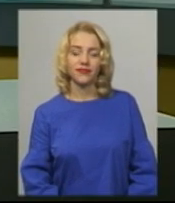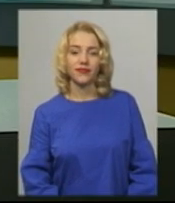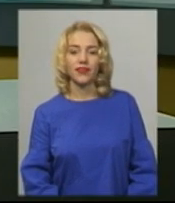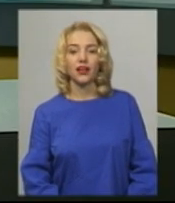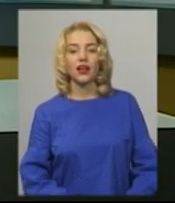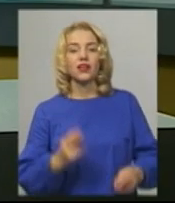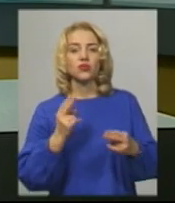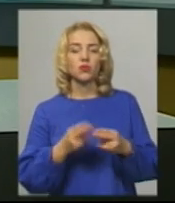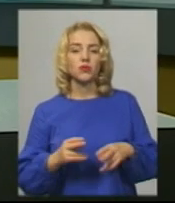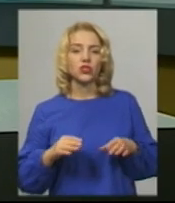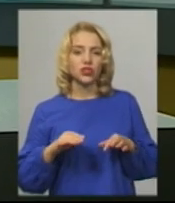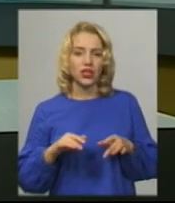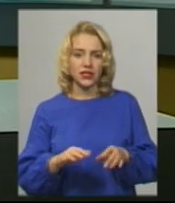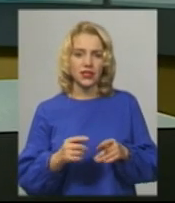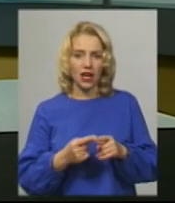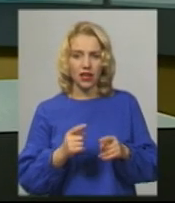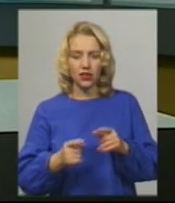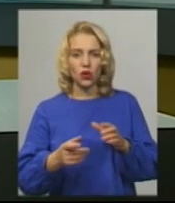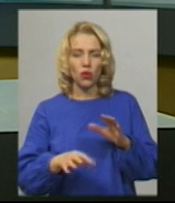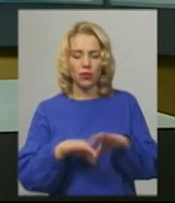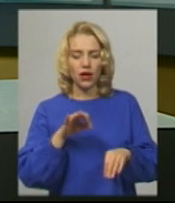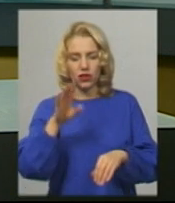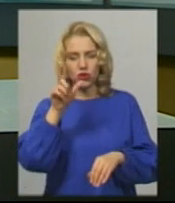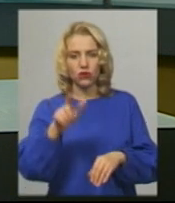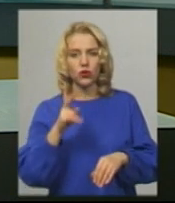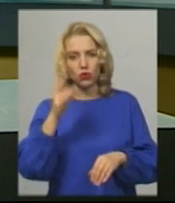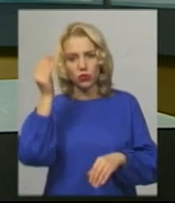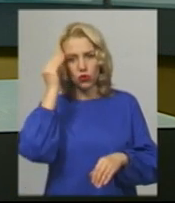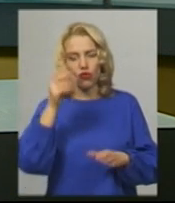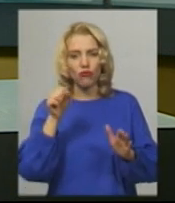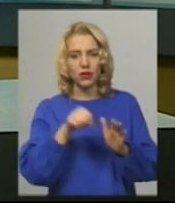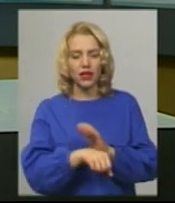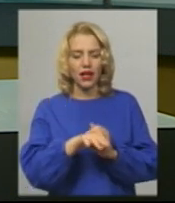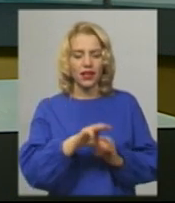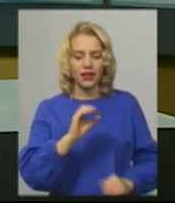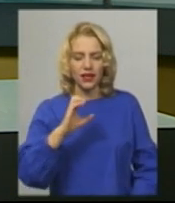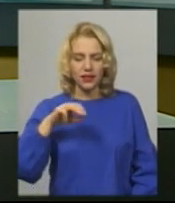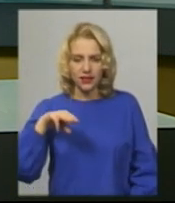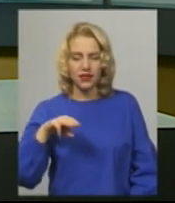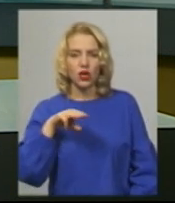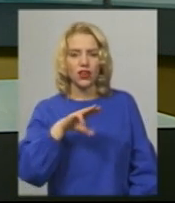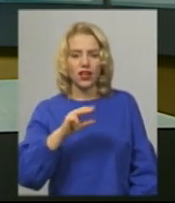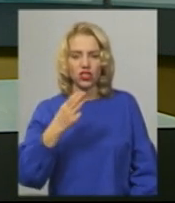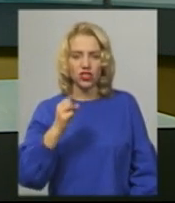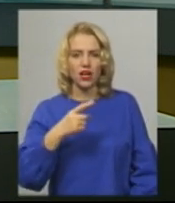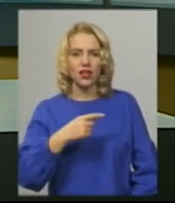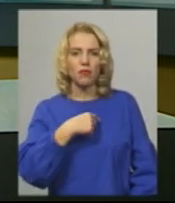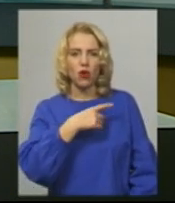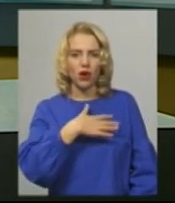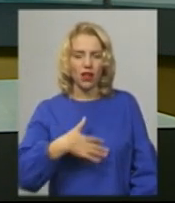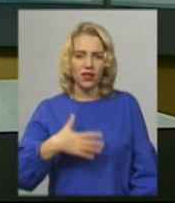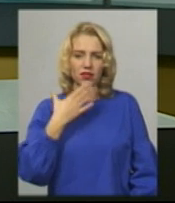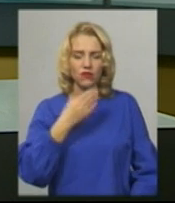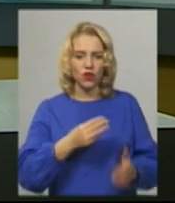Запобіжний захід обрали чоловікові, котрого підозрюють у вбивстві тестя, тещі та поранені восьмирічної доньки. Про це